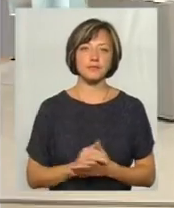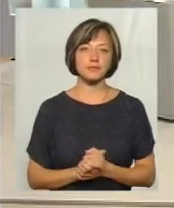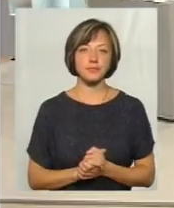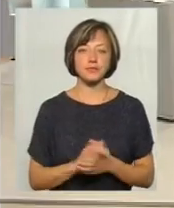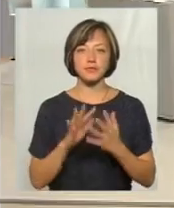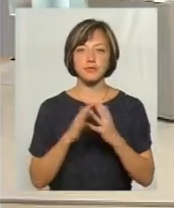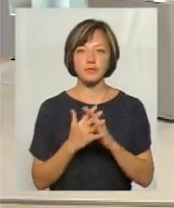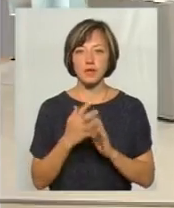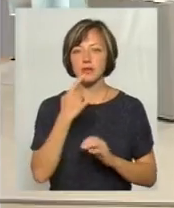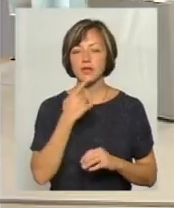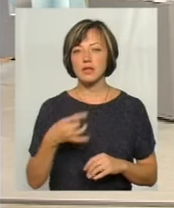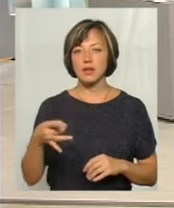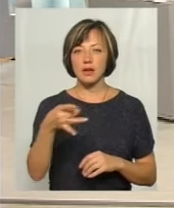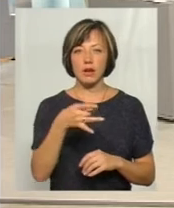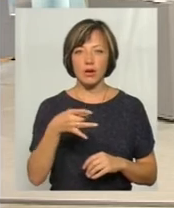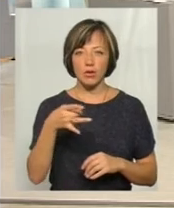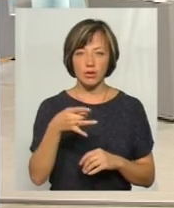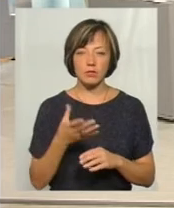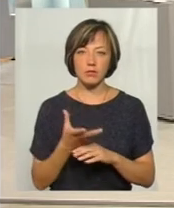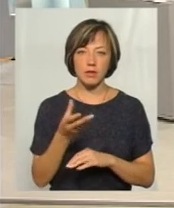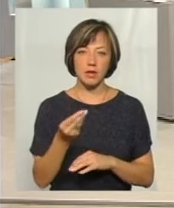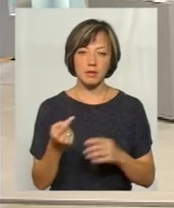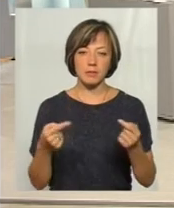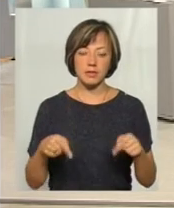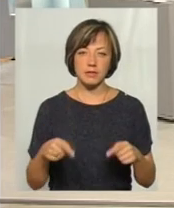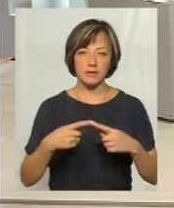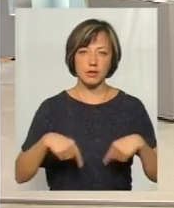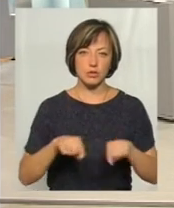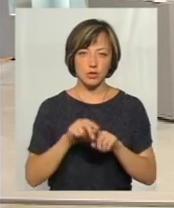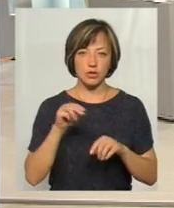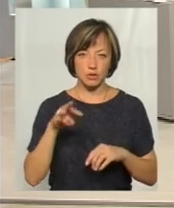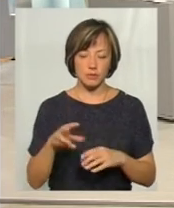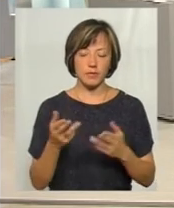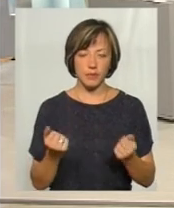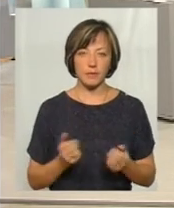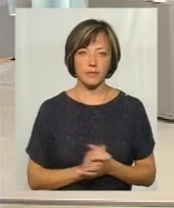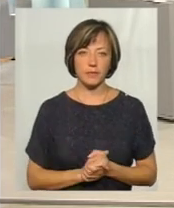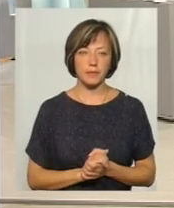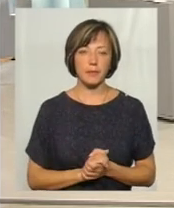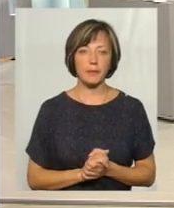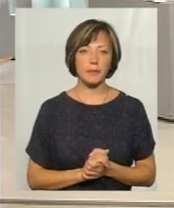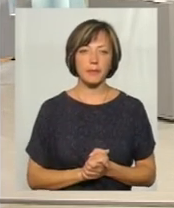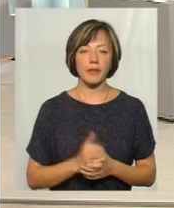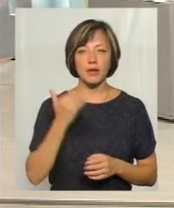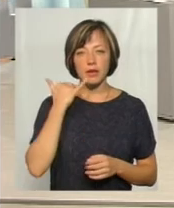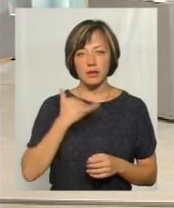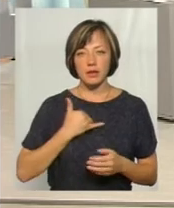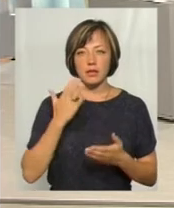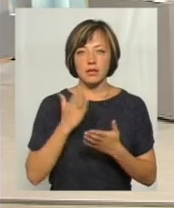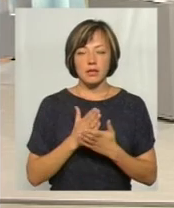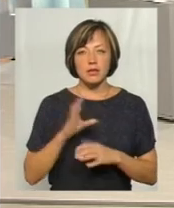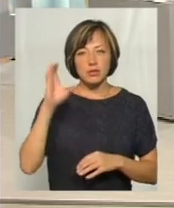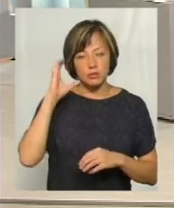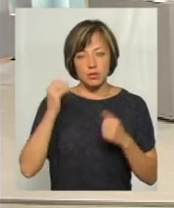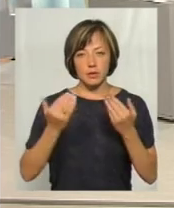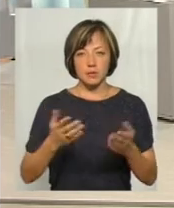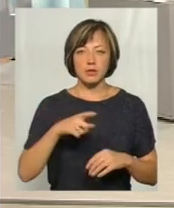наполовину менше платять оця депресивна зона Чернівського Скажемо, що так, да. Зрозуміло. Дякую за відповідь. 0,96-68